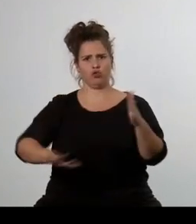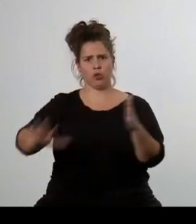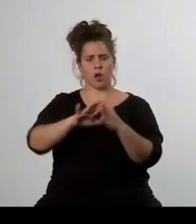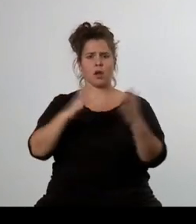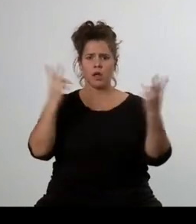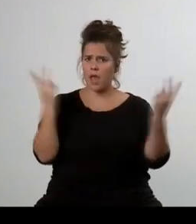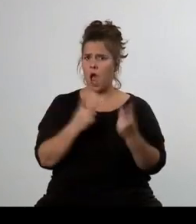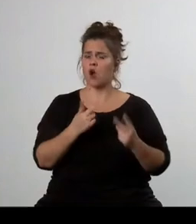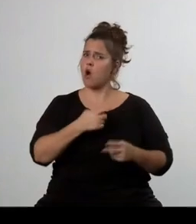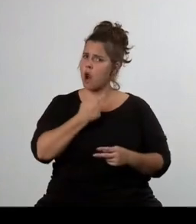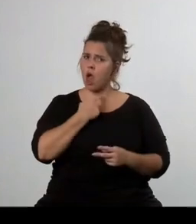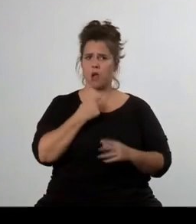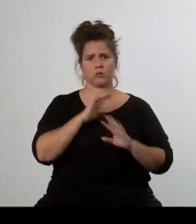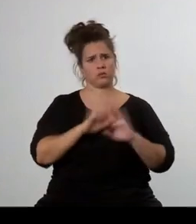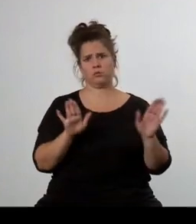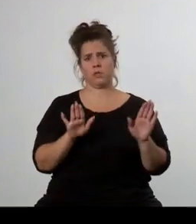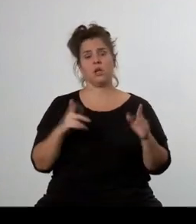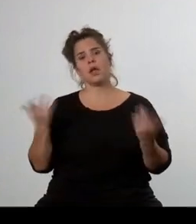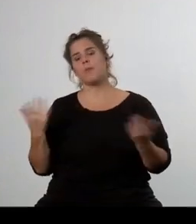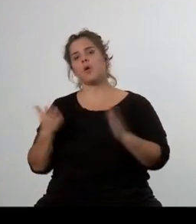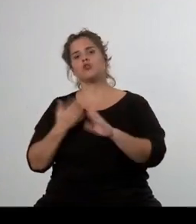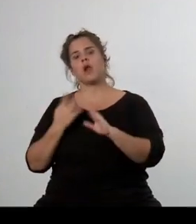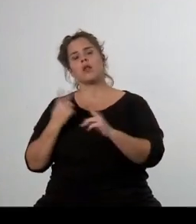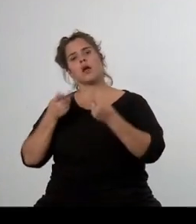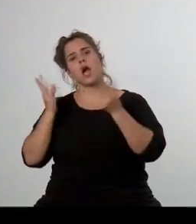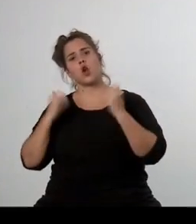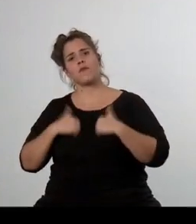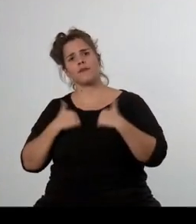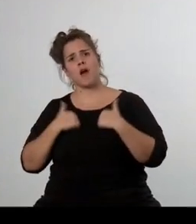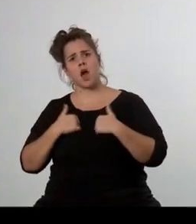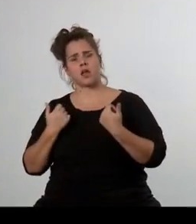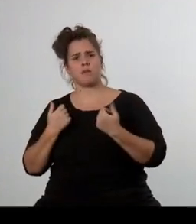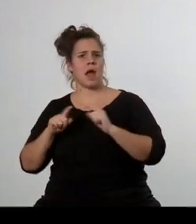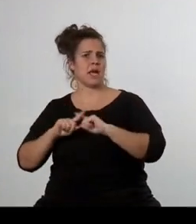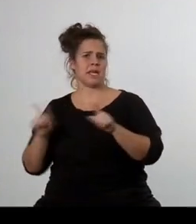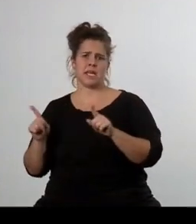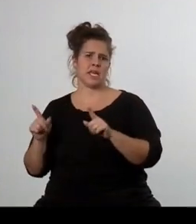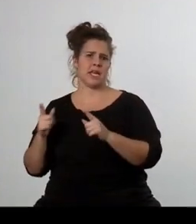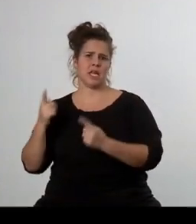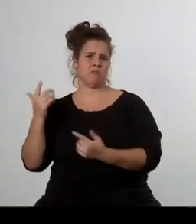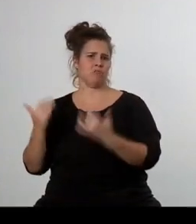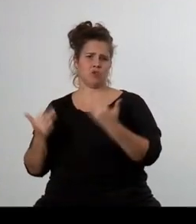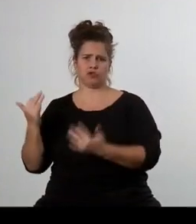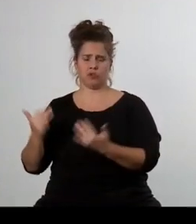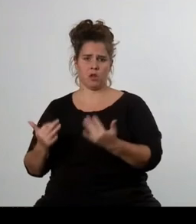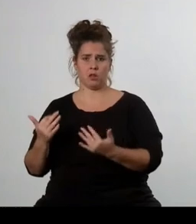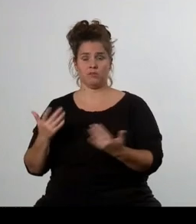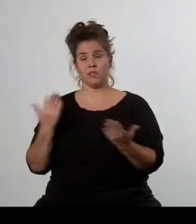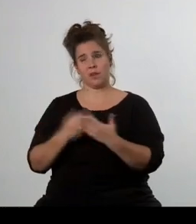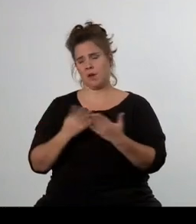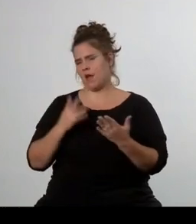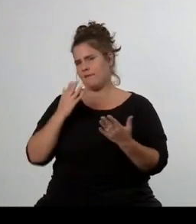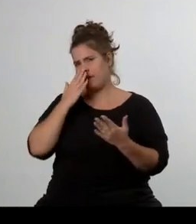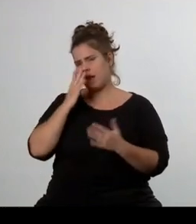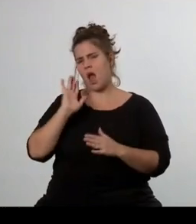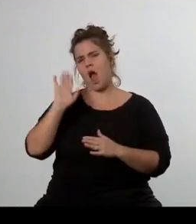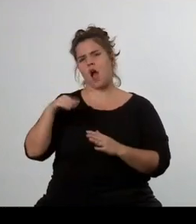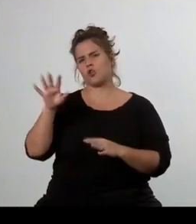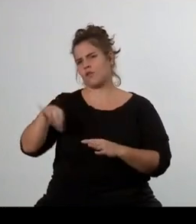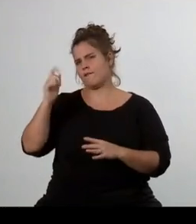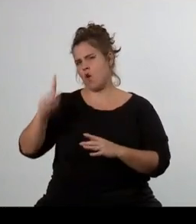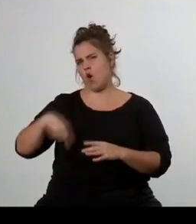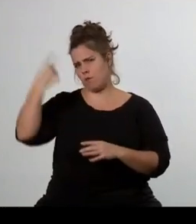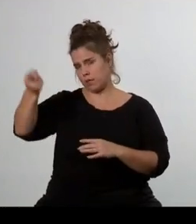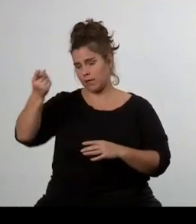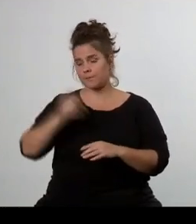měl stejnou váhu, jako váš hlas v Karlovarském kraji. To bohužel nezvládnem. To musíme udělat až v příštím volebním období. Ale